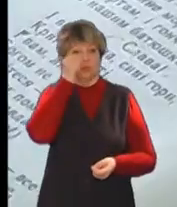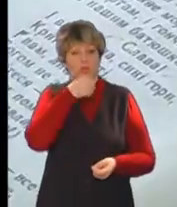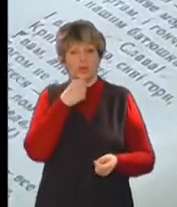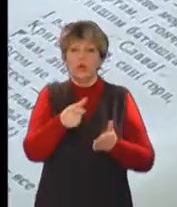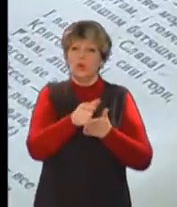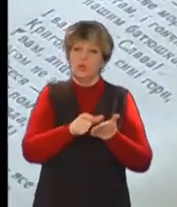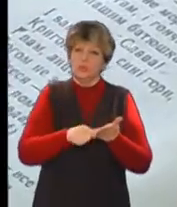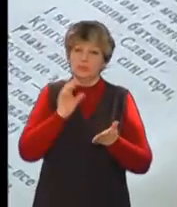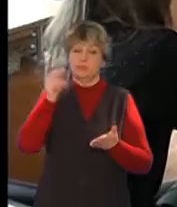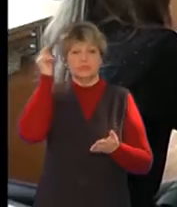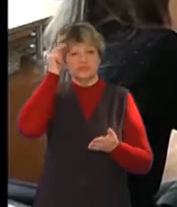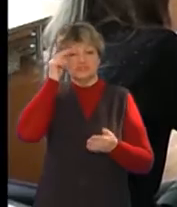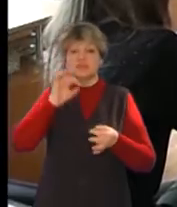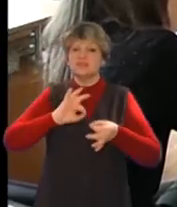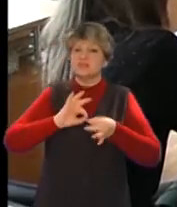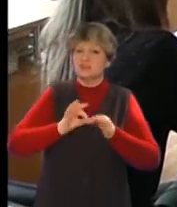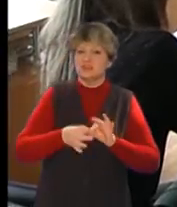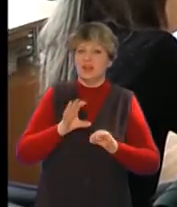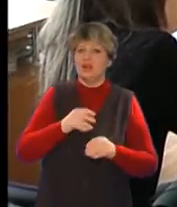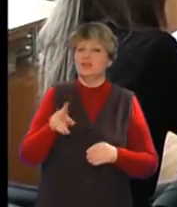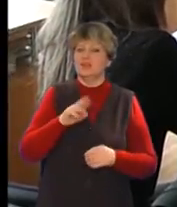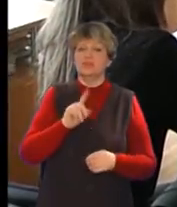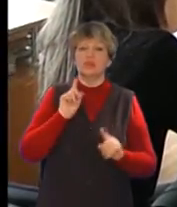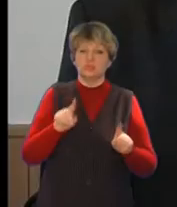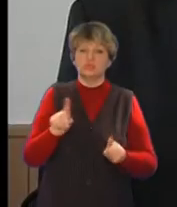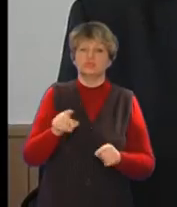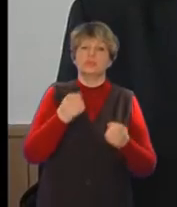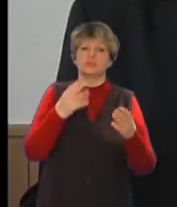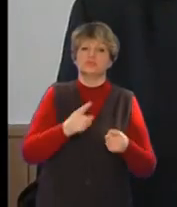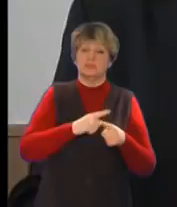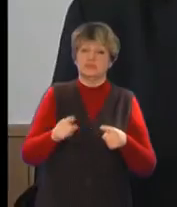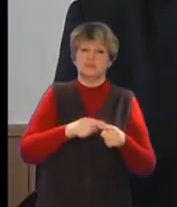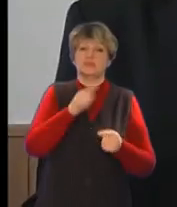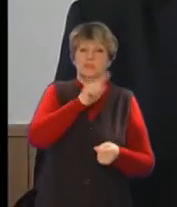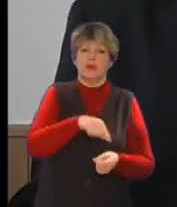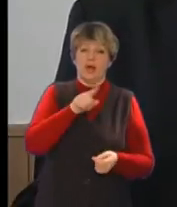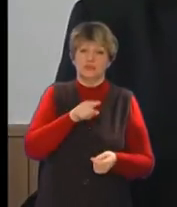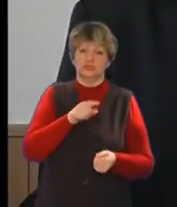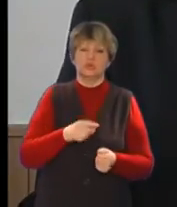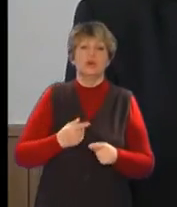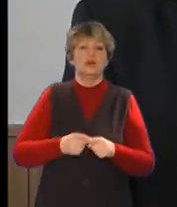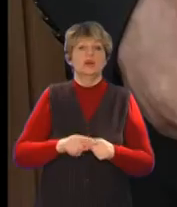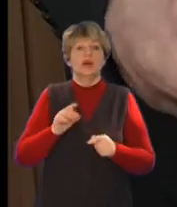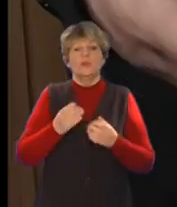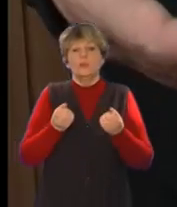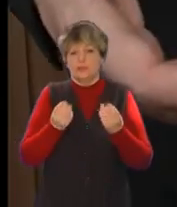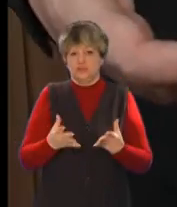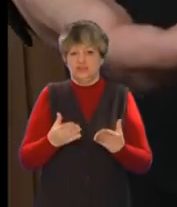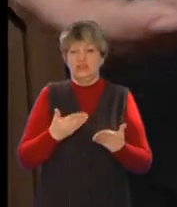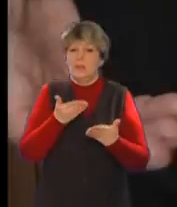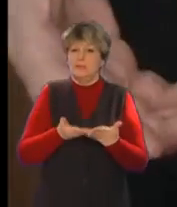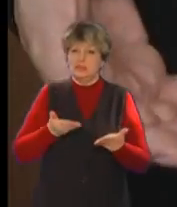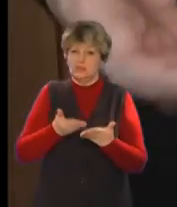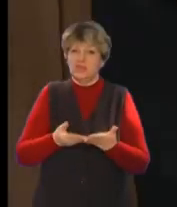рік. Твори вивчатимуть детально, а не для того, щоб поставити галочку, розповідає головний освітянин Черкаської області. Та крім